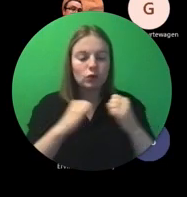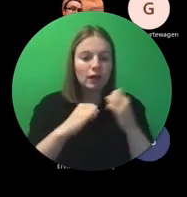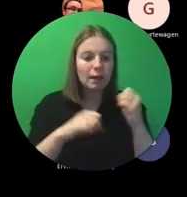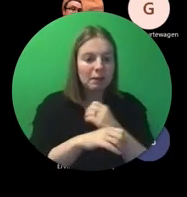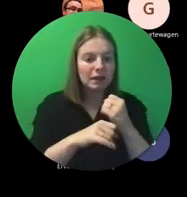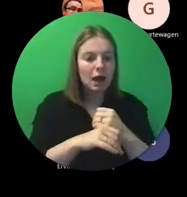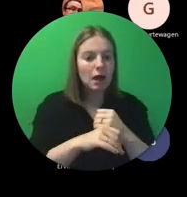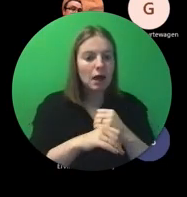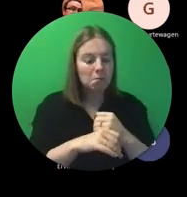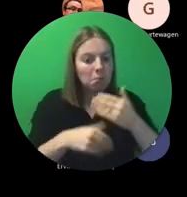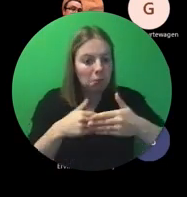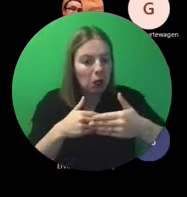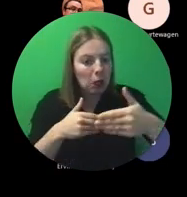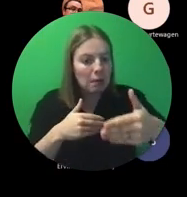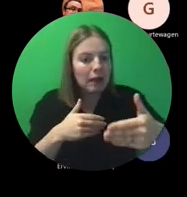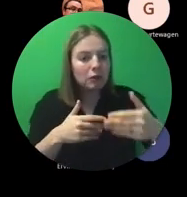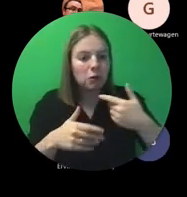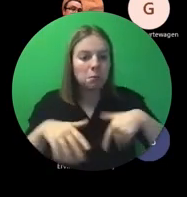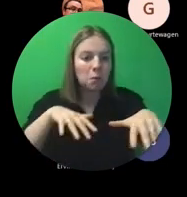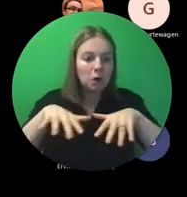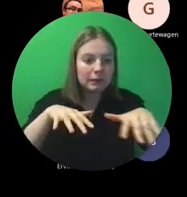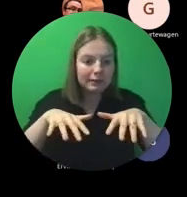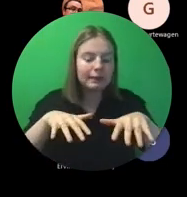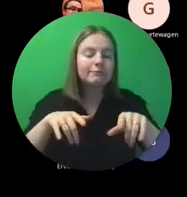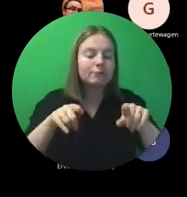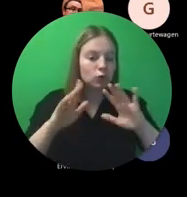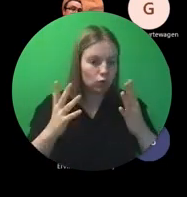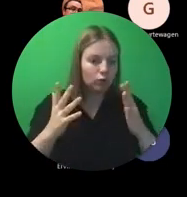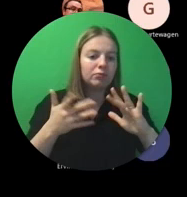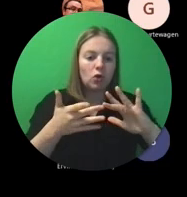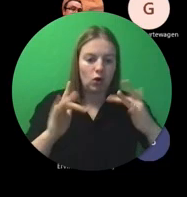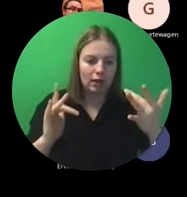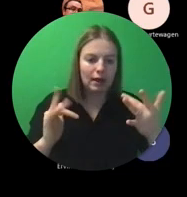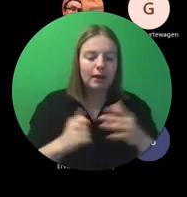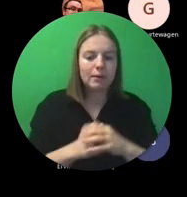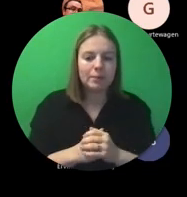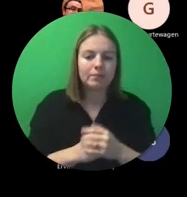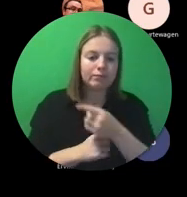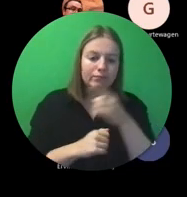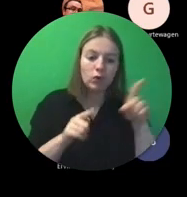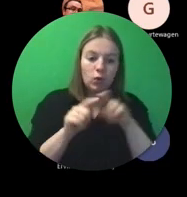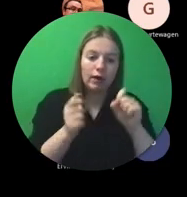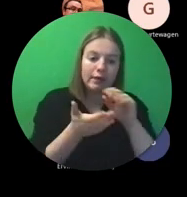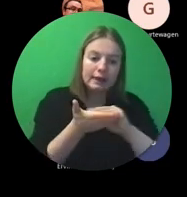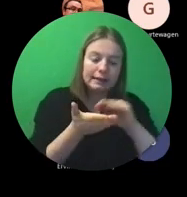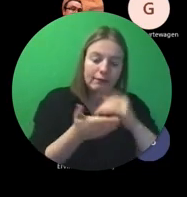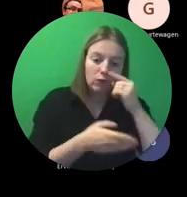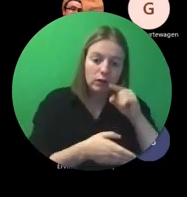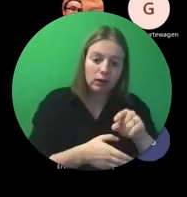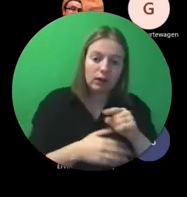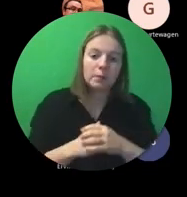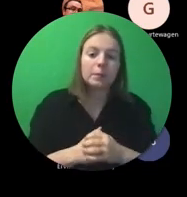nu al een tijdje worden georganiseerd ook online kan je ook voor inschrijven